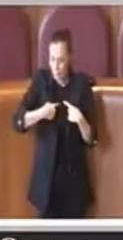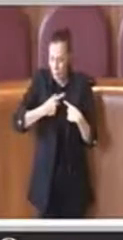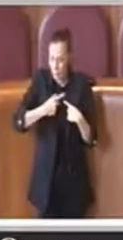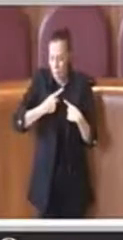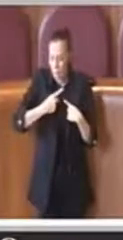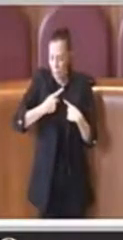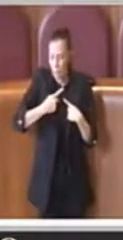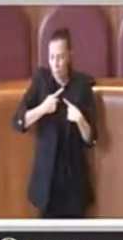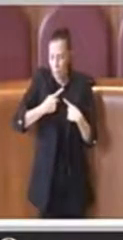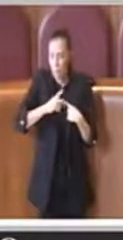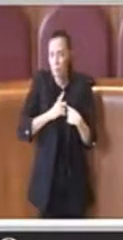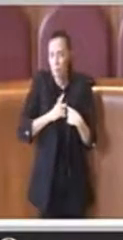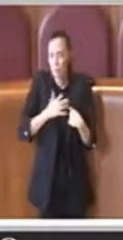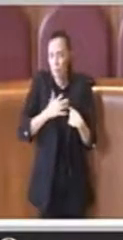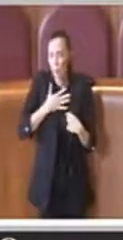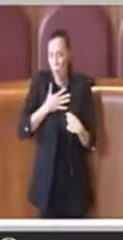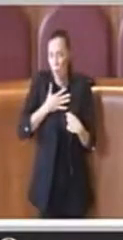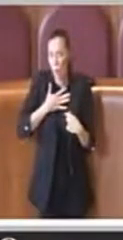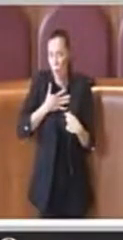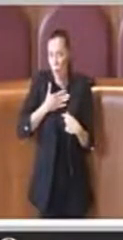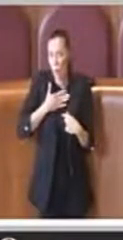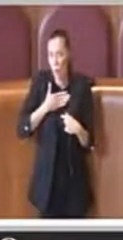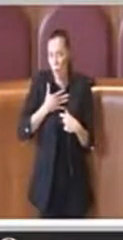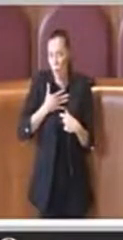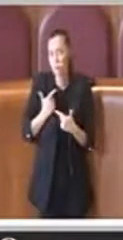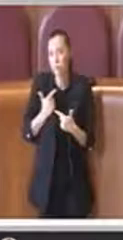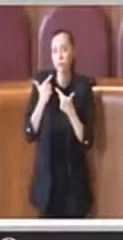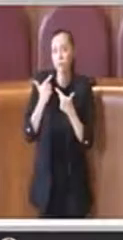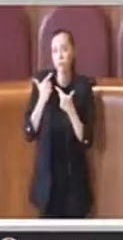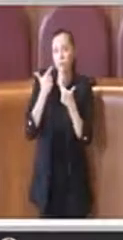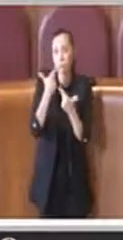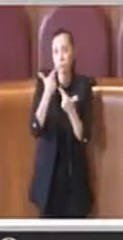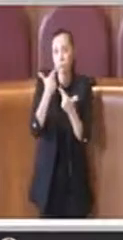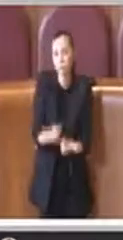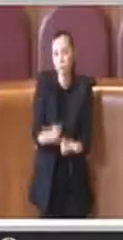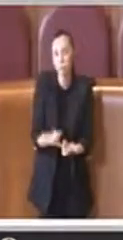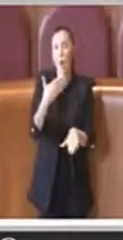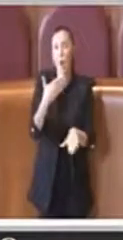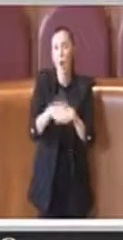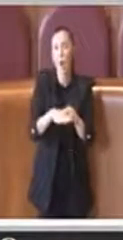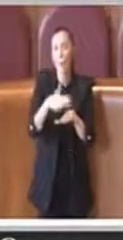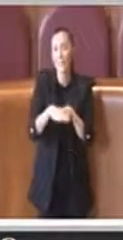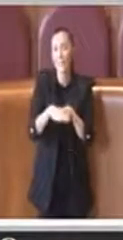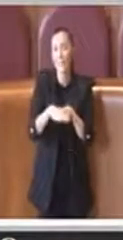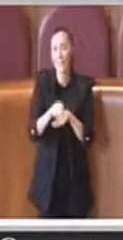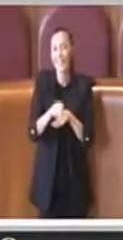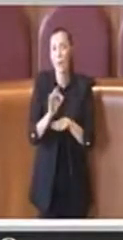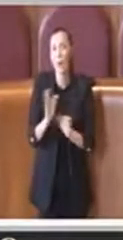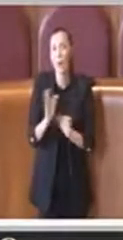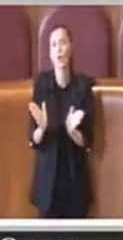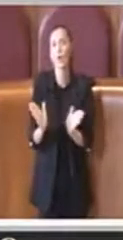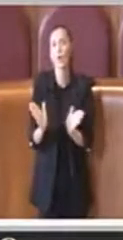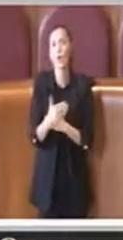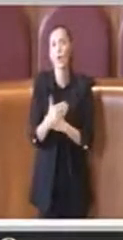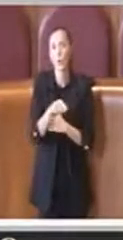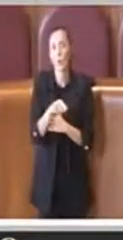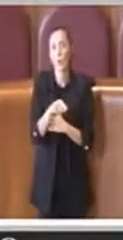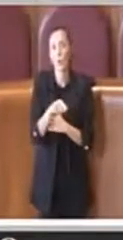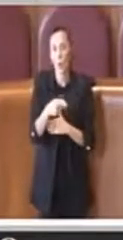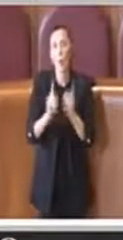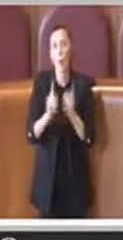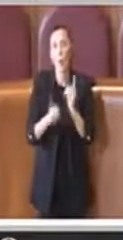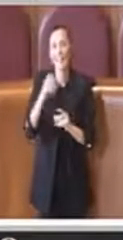tra le competenze del settore scuola, quindi del Dipartimento Politiche Educative, dell